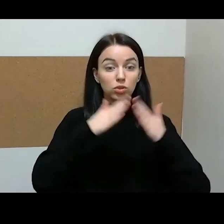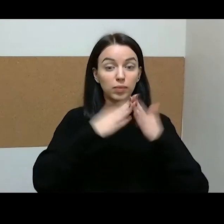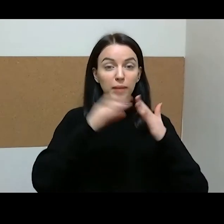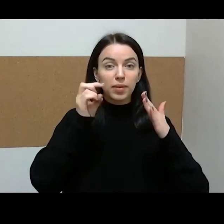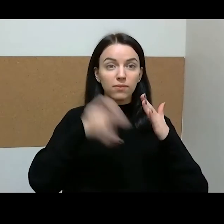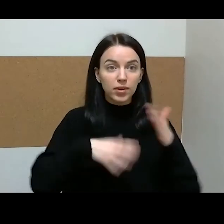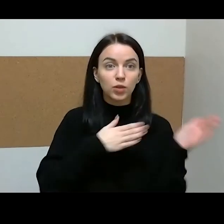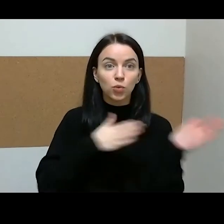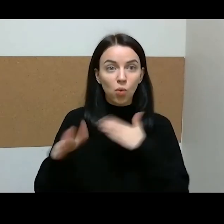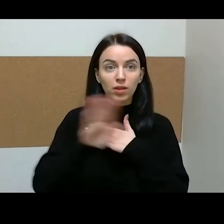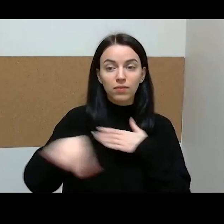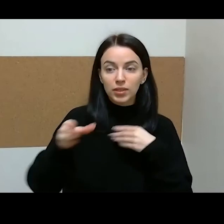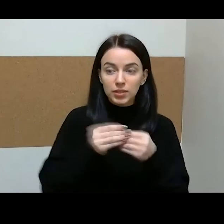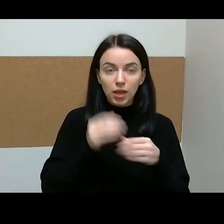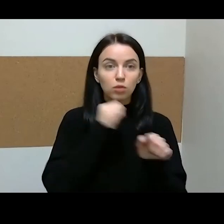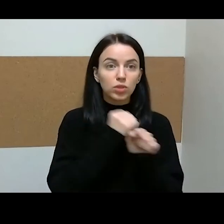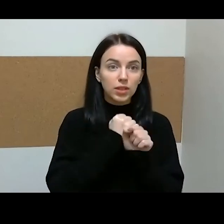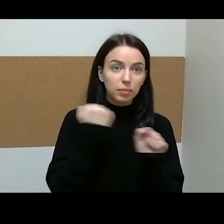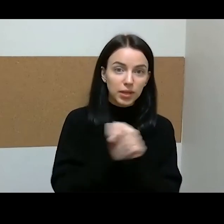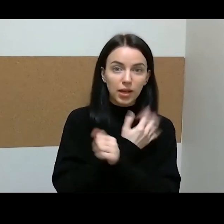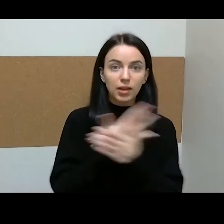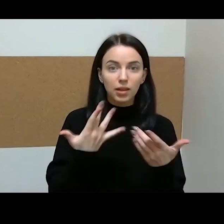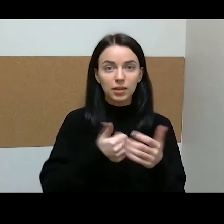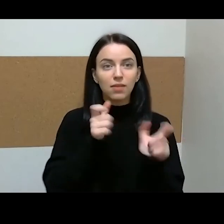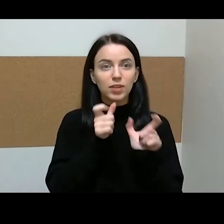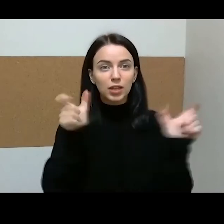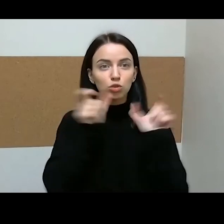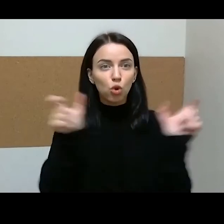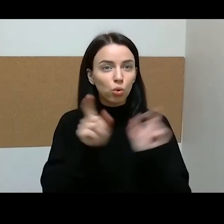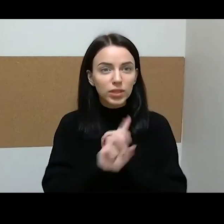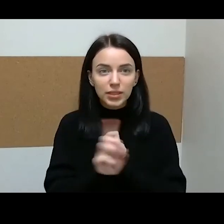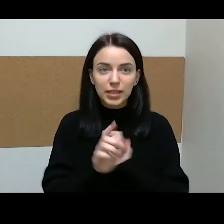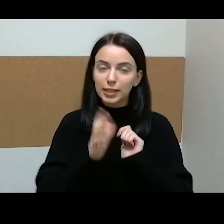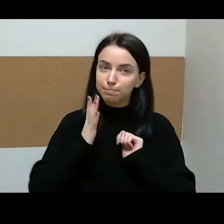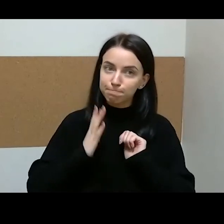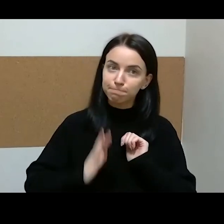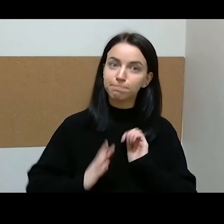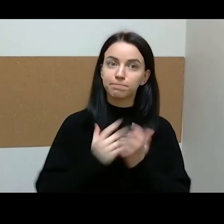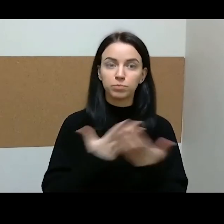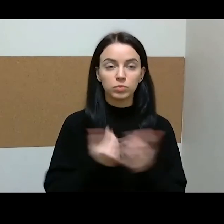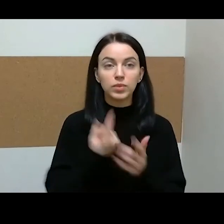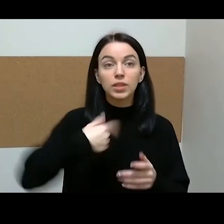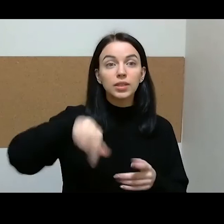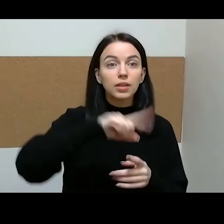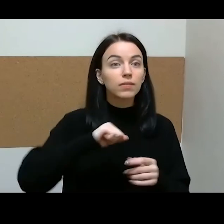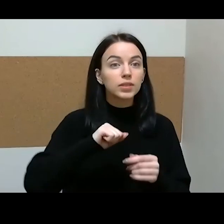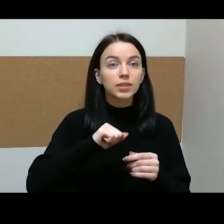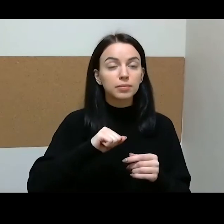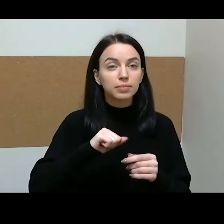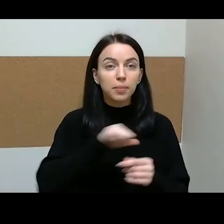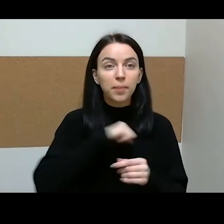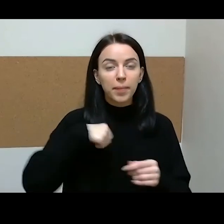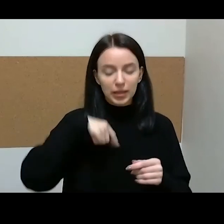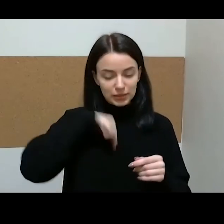nesmagių dalykų daryti. Kaip jūs tvarkote su šito laikotarpiu ir su vaikais